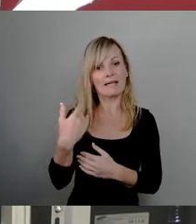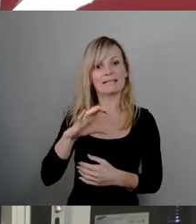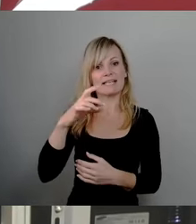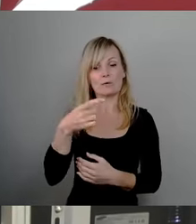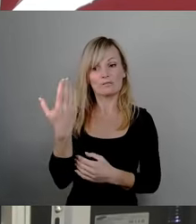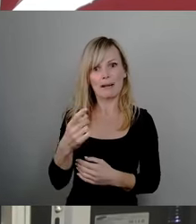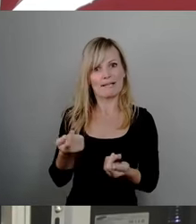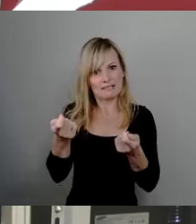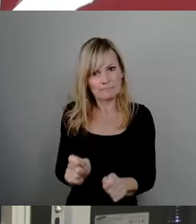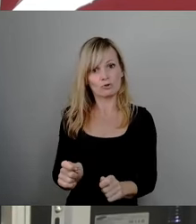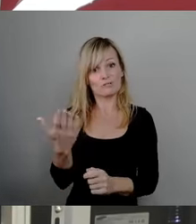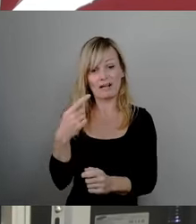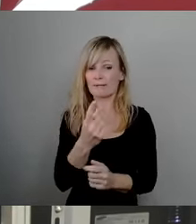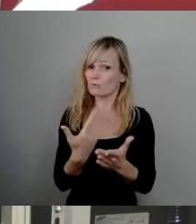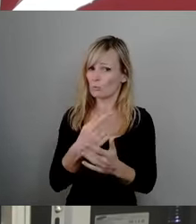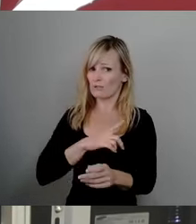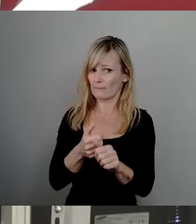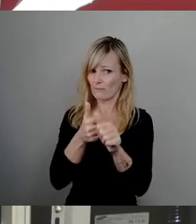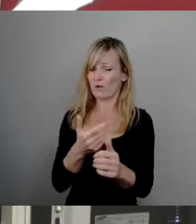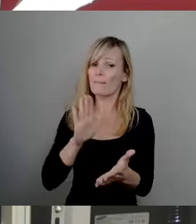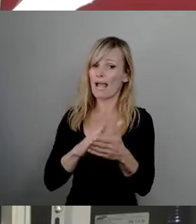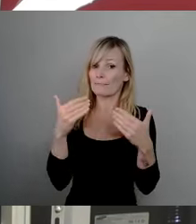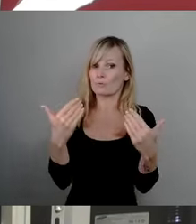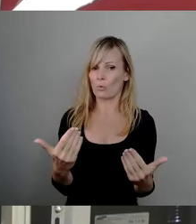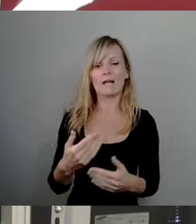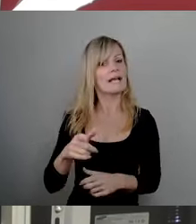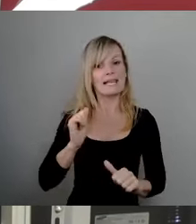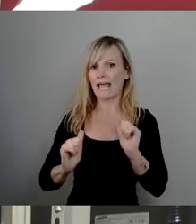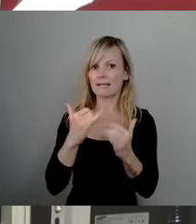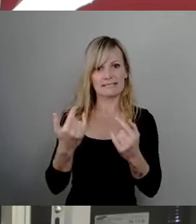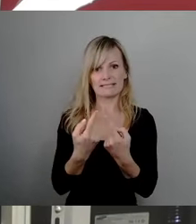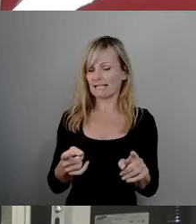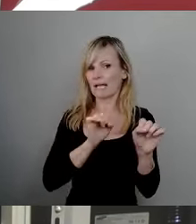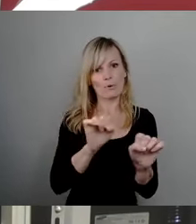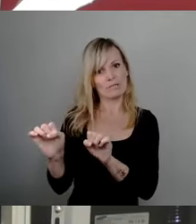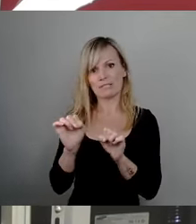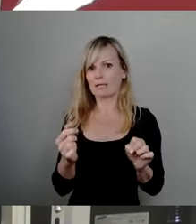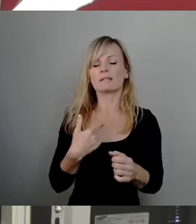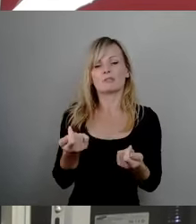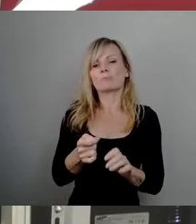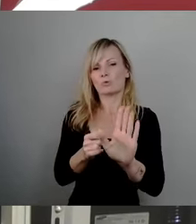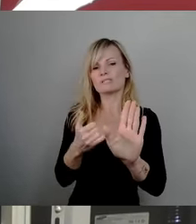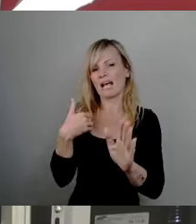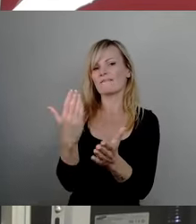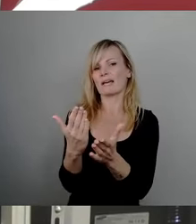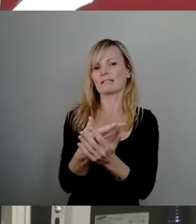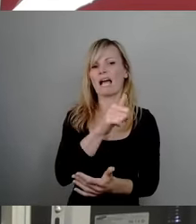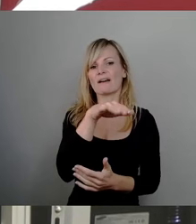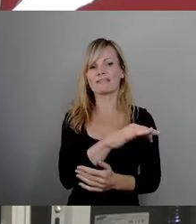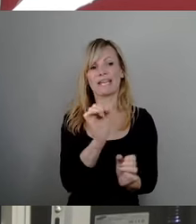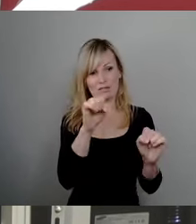hat. Das würde ich machen. Da bleibt uns jetzt leider keine andere Möglichkeit, ich komme zum Schluss, außer dem AfD-Antrag